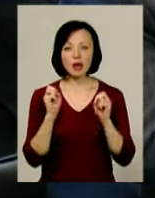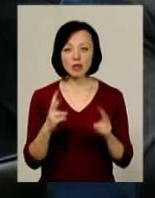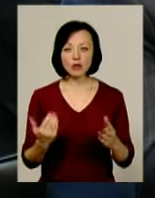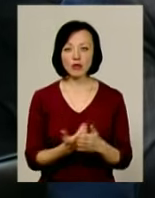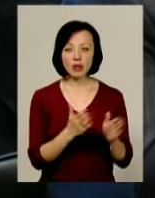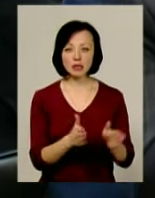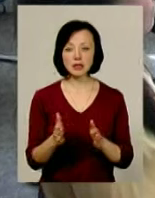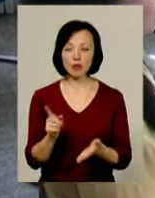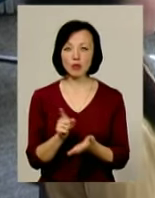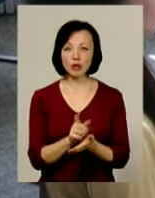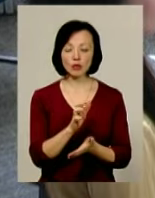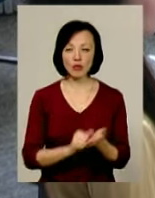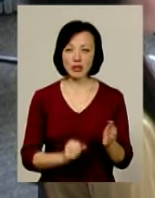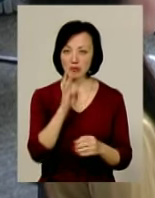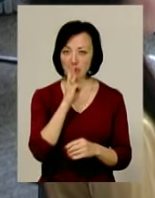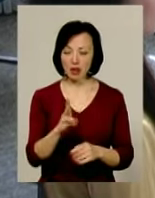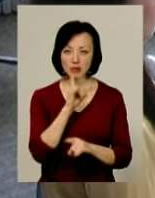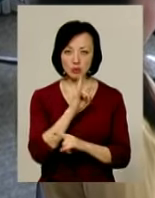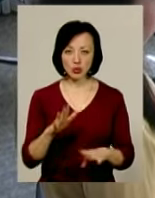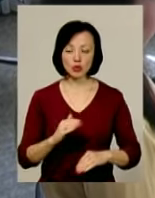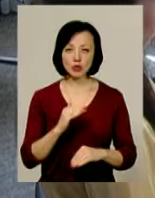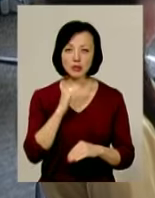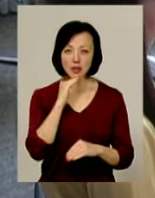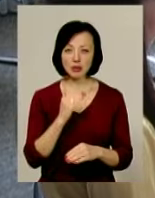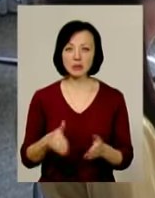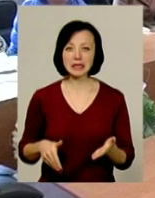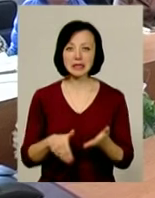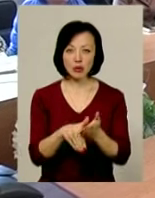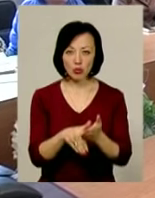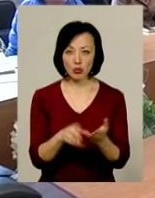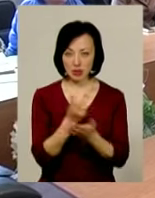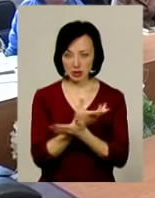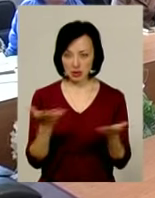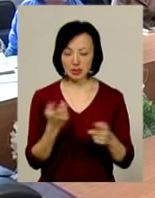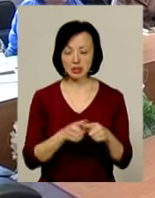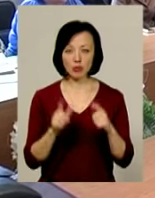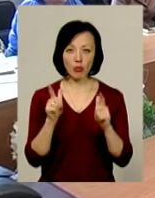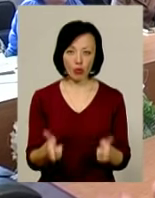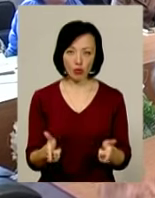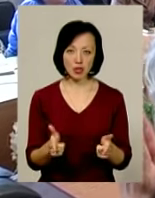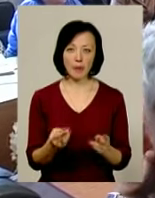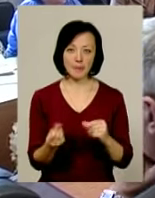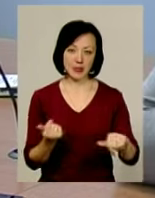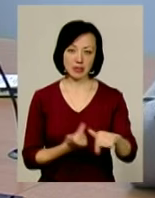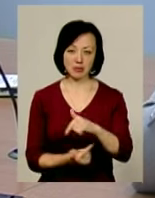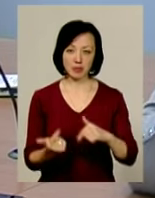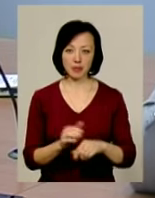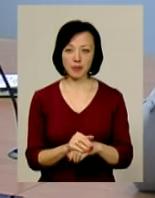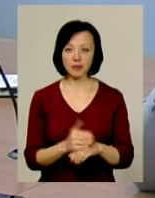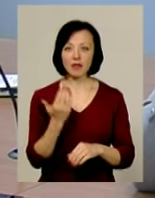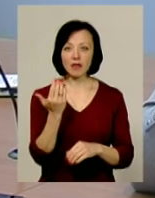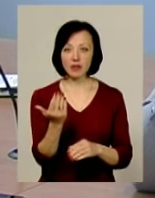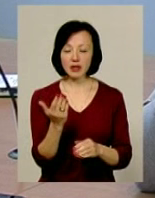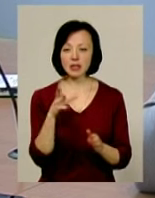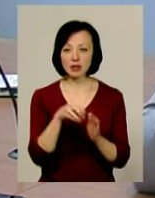нова система оподаткування зарплат не стане достатнім стимулом для децінізації. З цим погоджуються і підприємці. Ви зайдіть